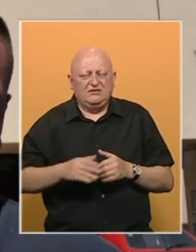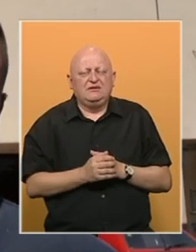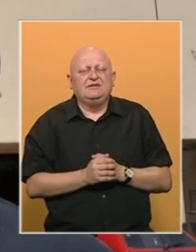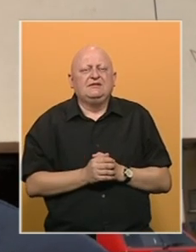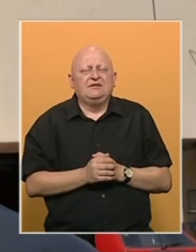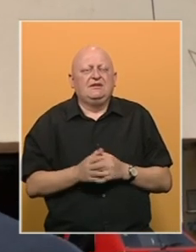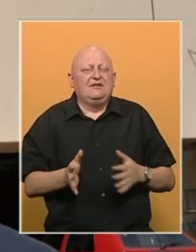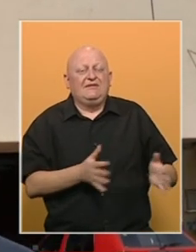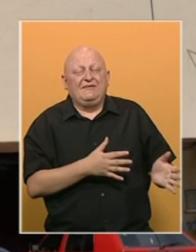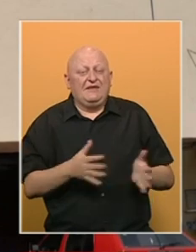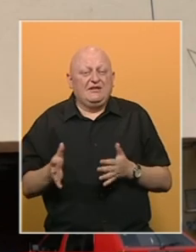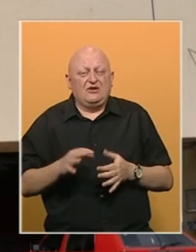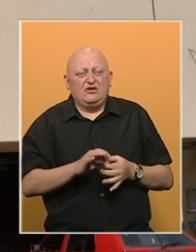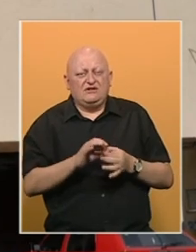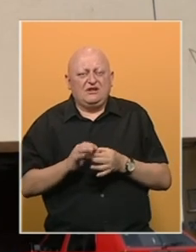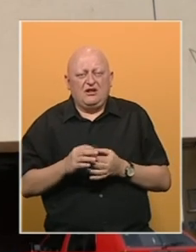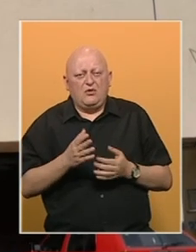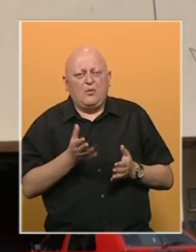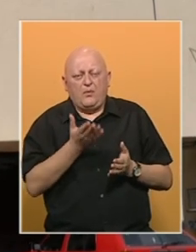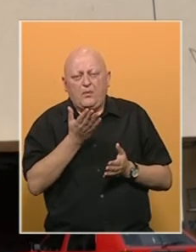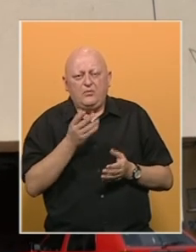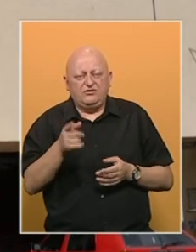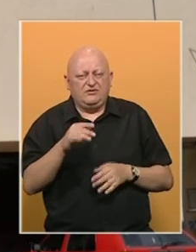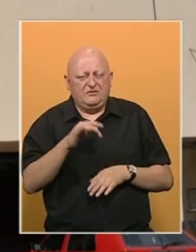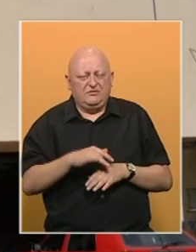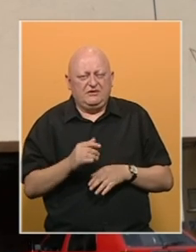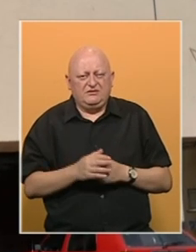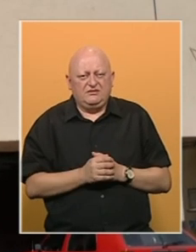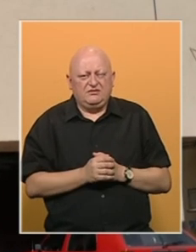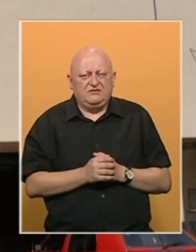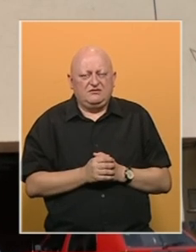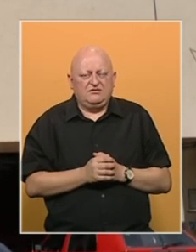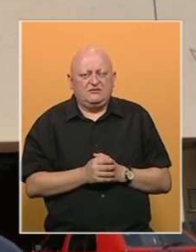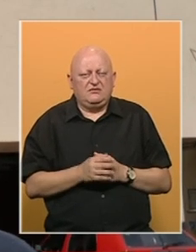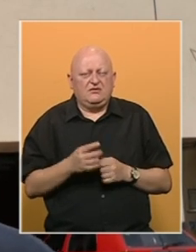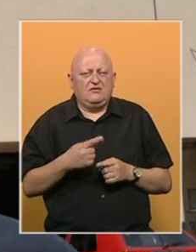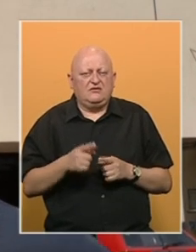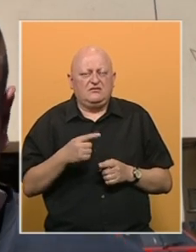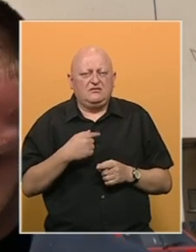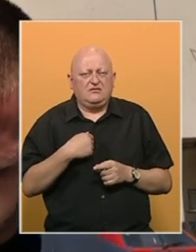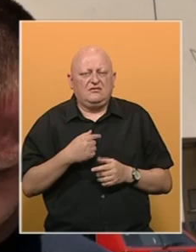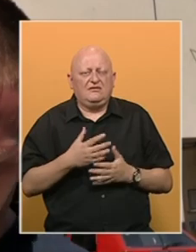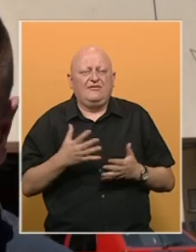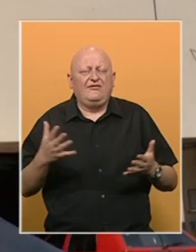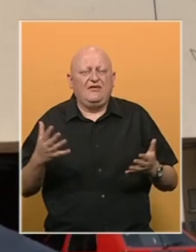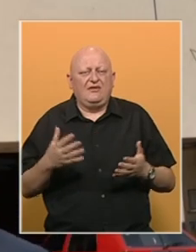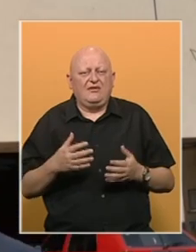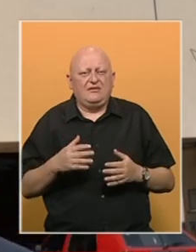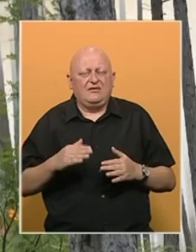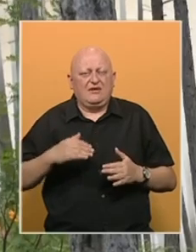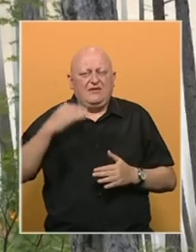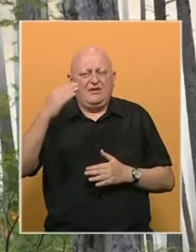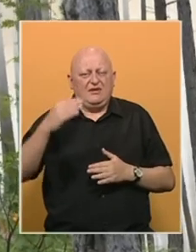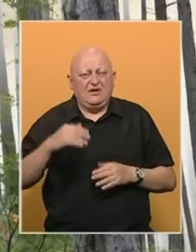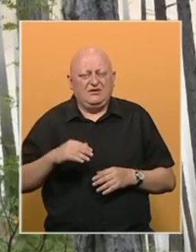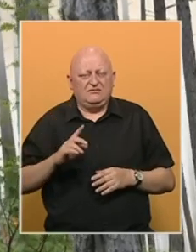vjetra koji stalno duva na ovom predijelu, pošto je veoma velika nadmorska visina.